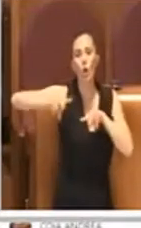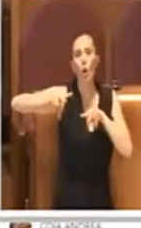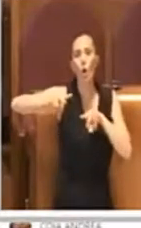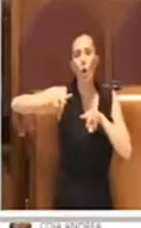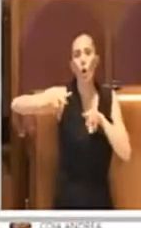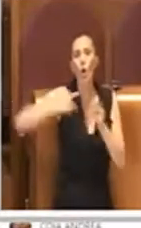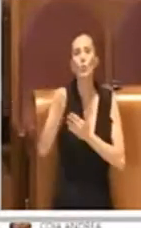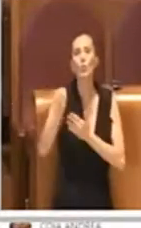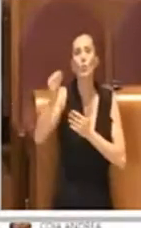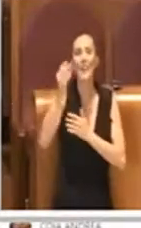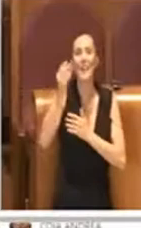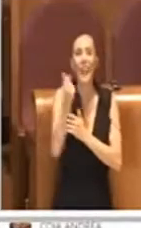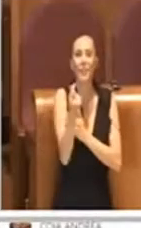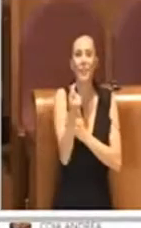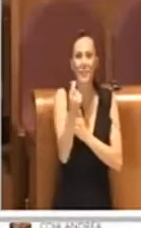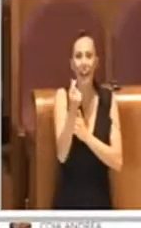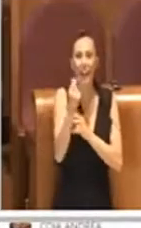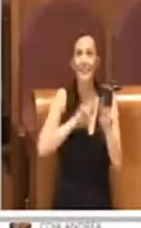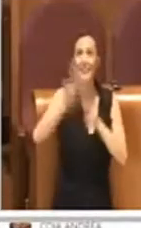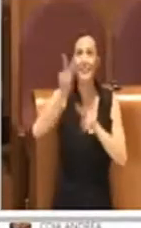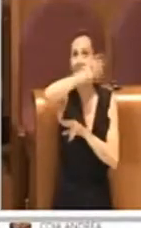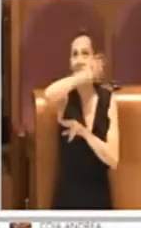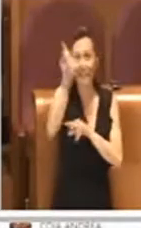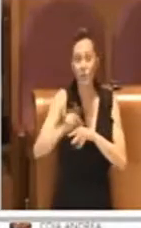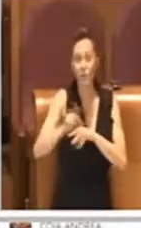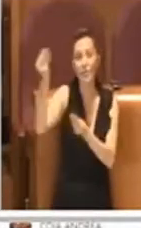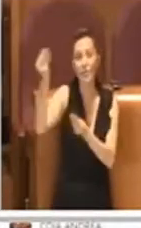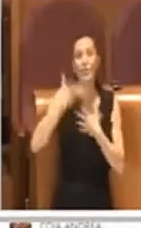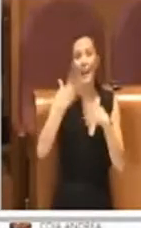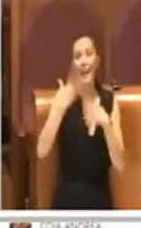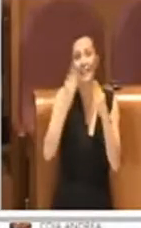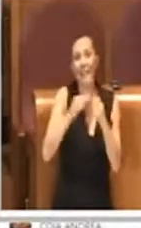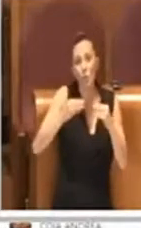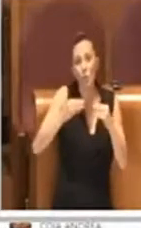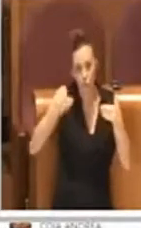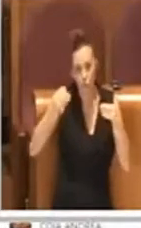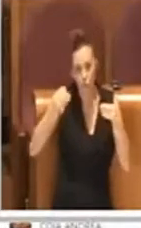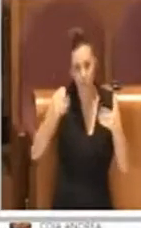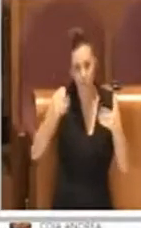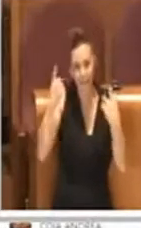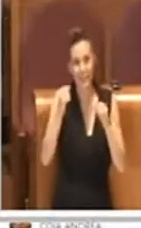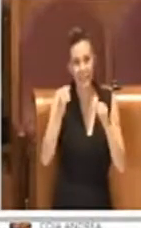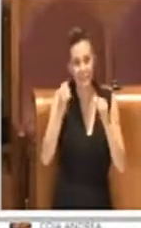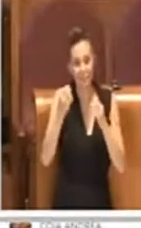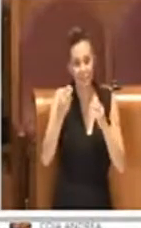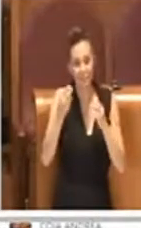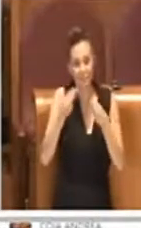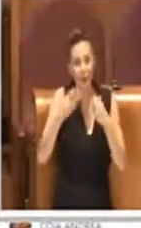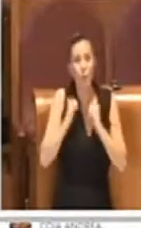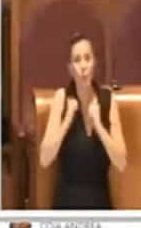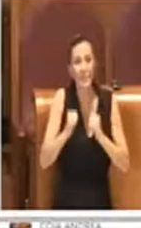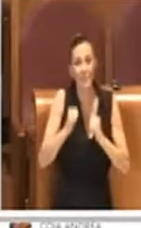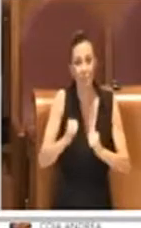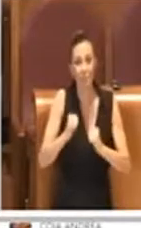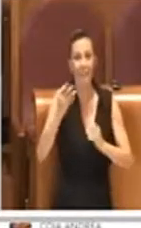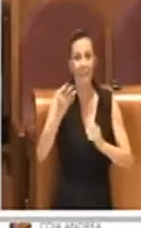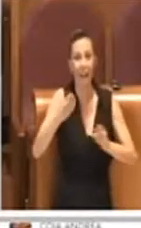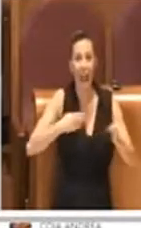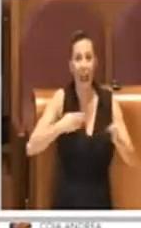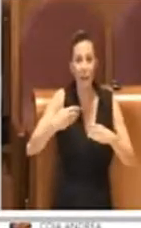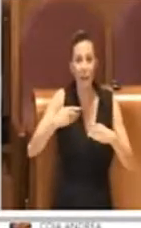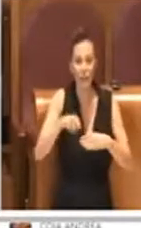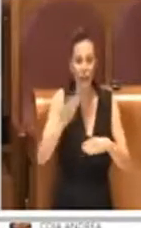metta a punto degli strumenti e delle coperture che servono proprio per far fronte all'emergenza. Quindi tutti i fondi che